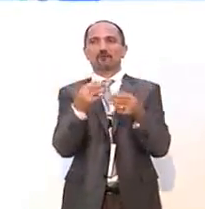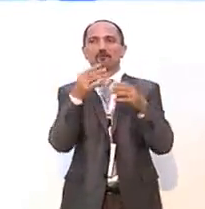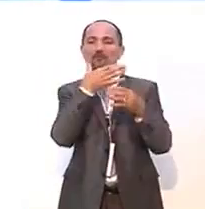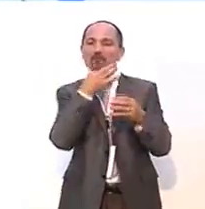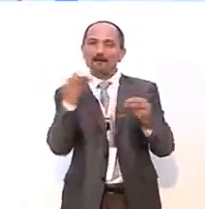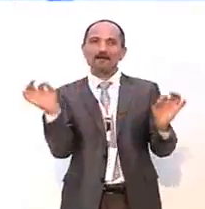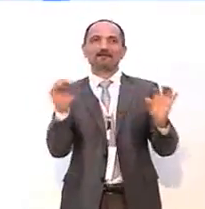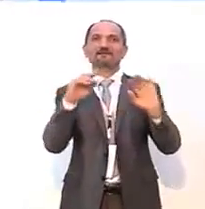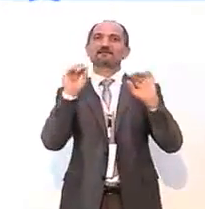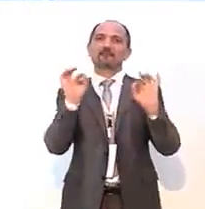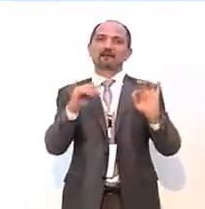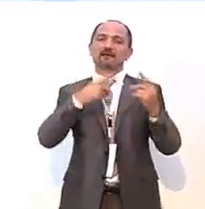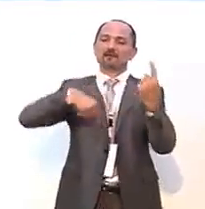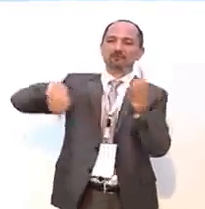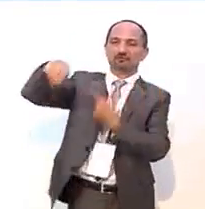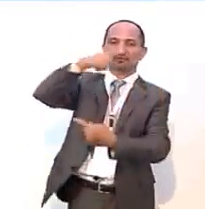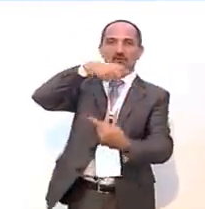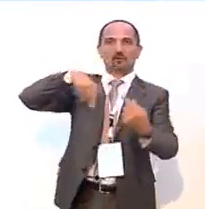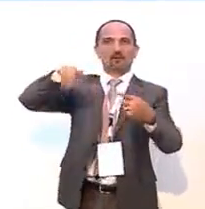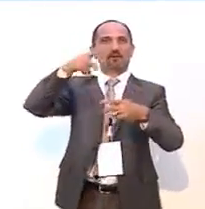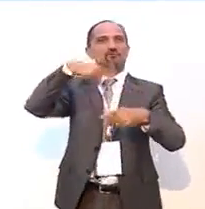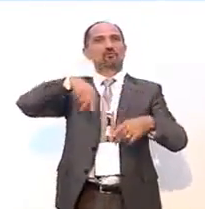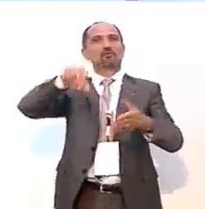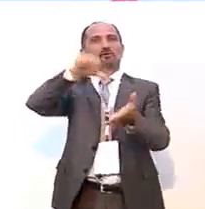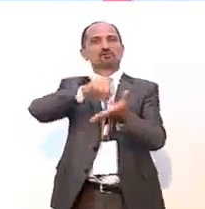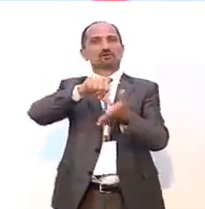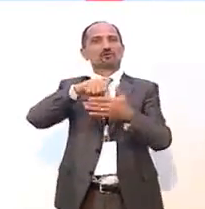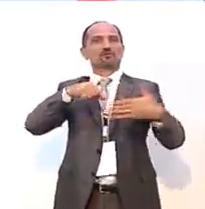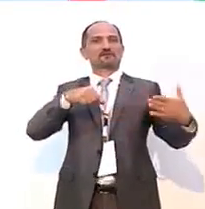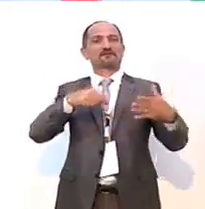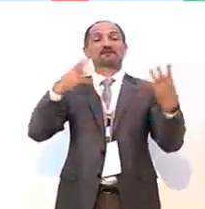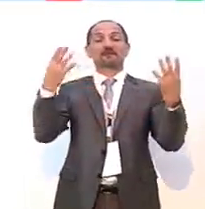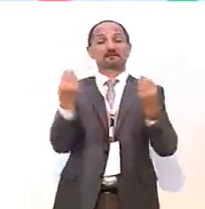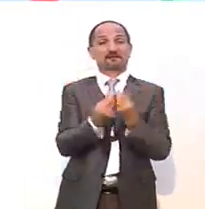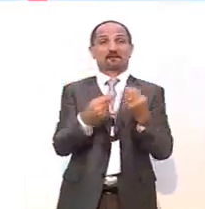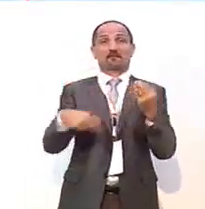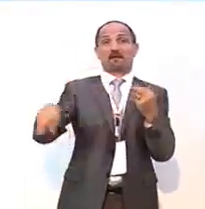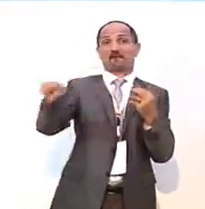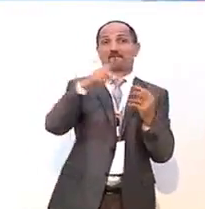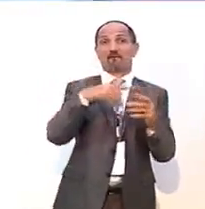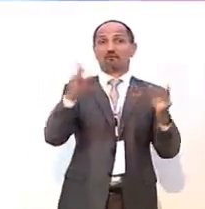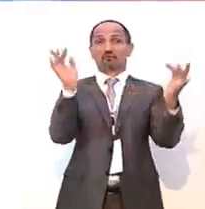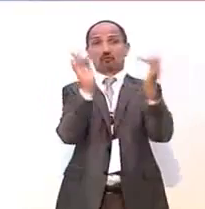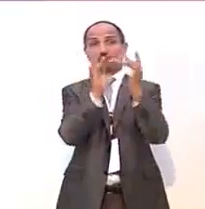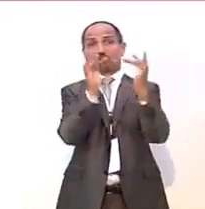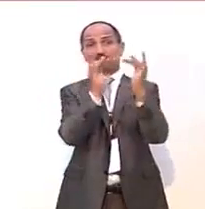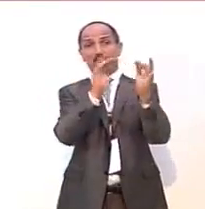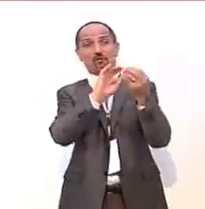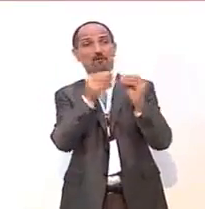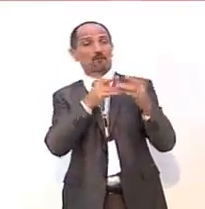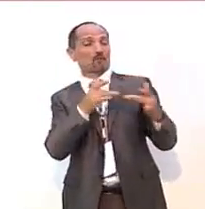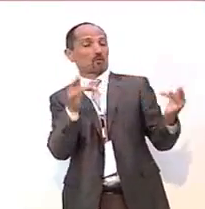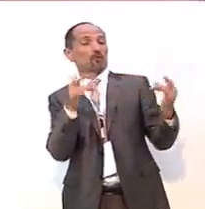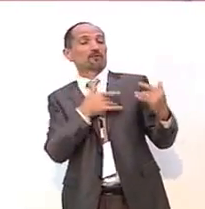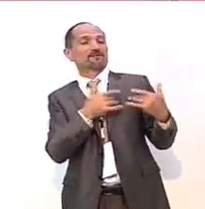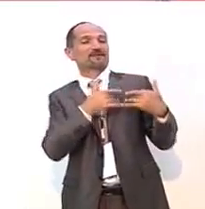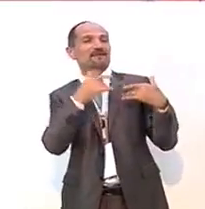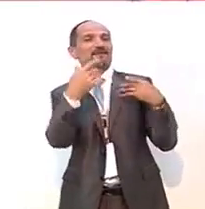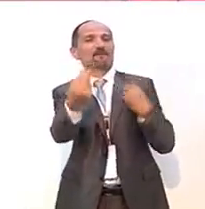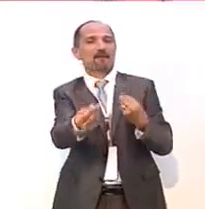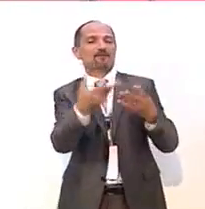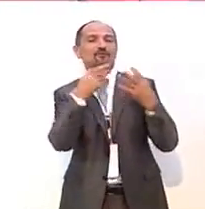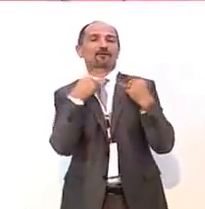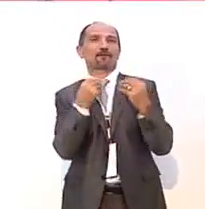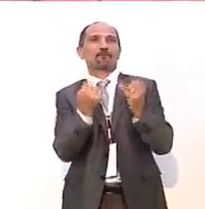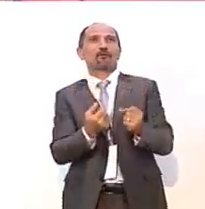circolano attorno all'orbita del centro-sinistra, ma lo vogliamo fare insieme a voi, perché sarà solo la connessione con questo sentimento che renderà